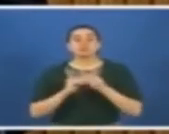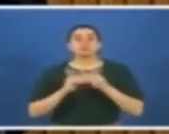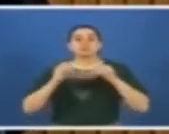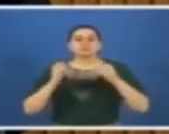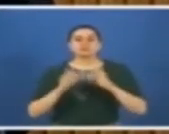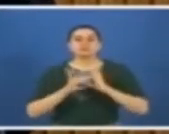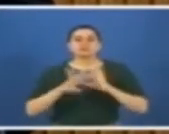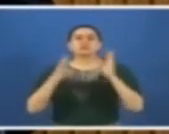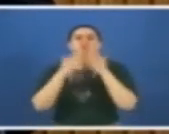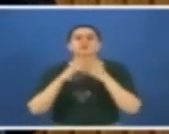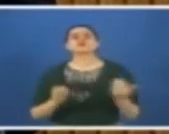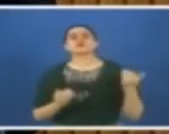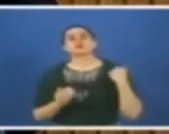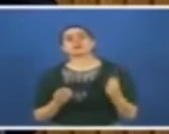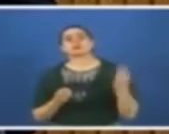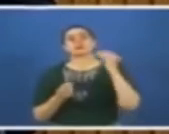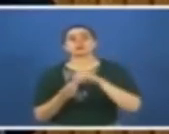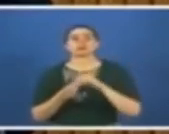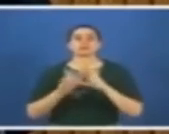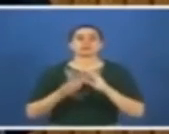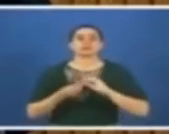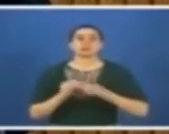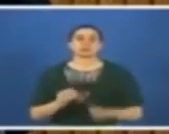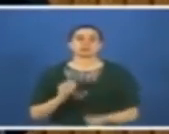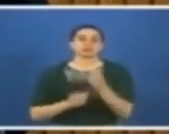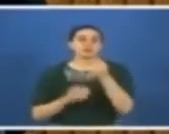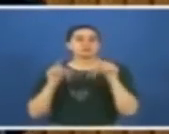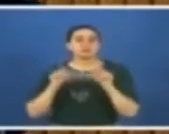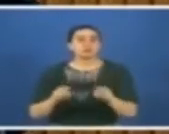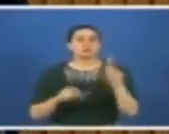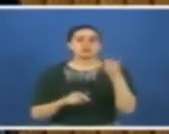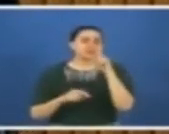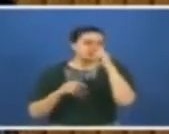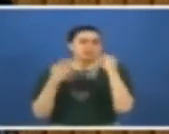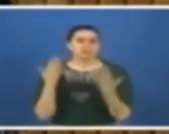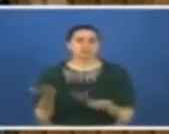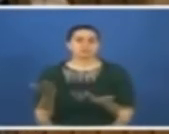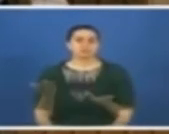bırakın, yeni sorunları Türkiye'nin gündemine getiren bu iktidar kimdir?